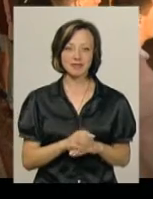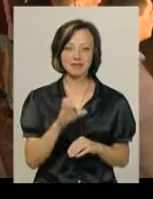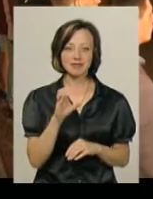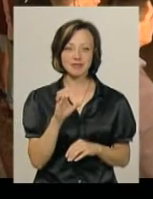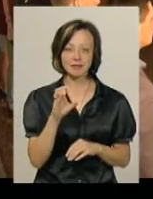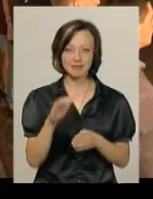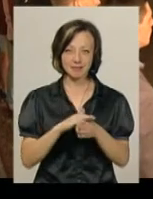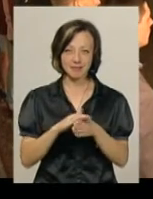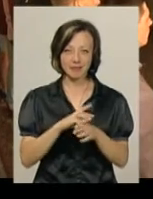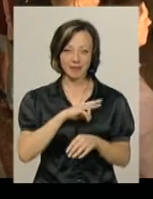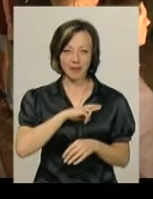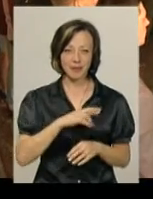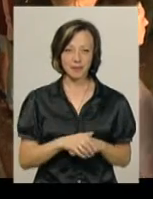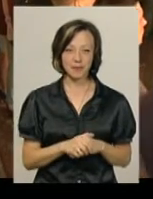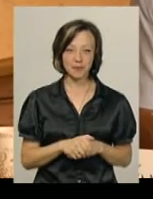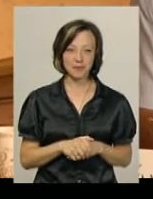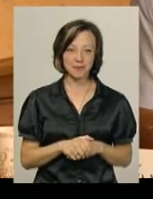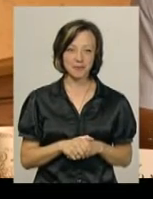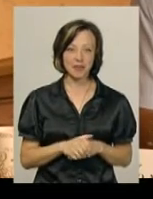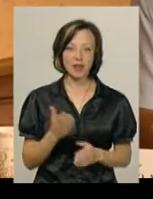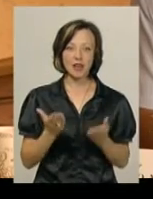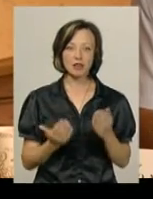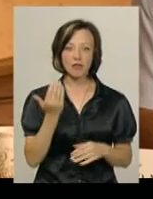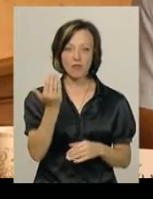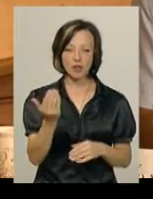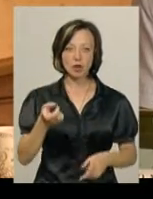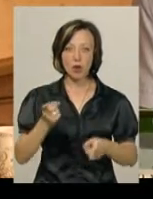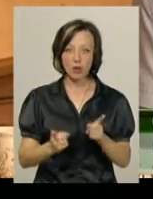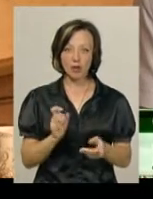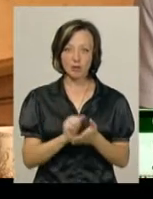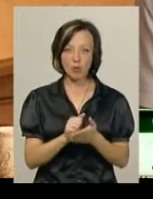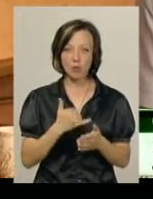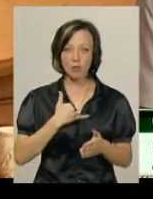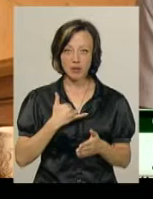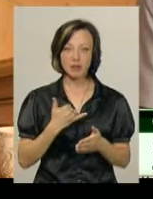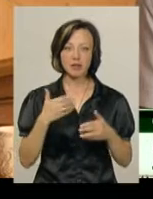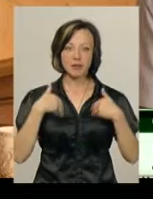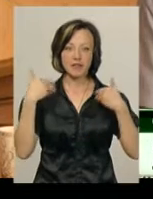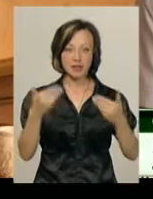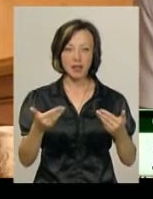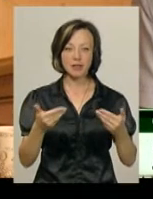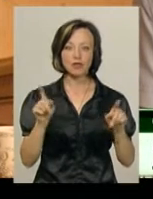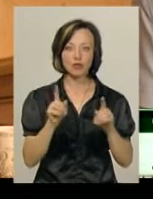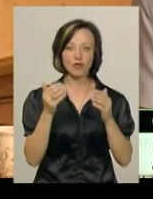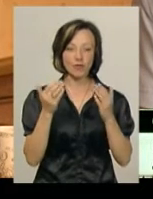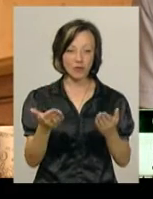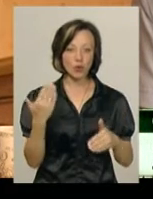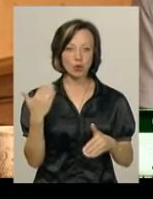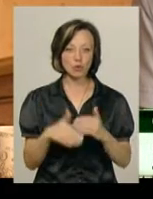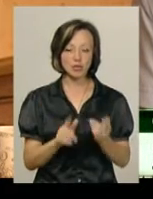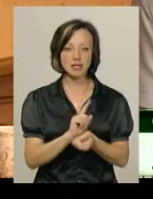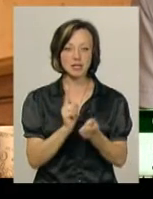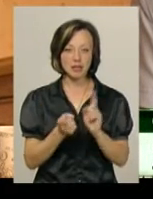я. Кожока, я. Якщо ваші оригінали тут, тому в мене є всі підстави вас привітати з тим, що ви вже